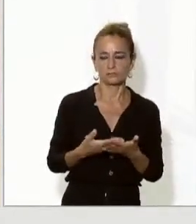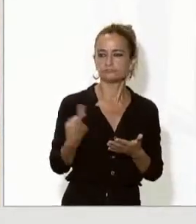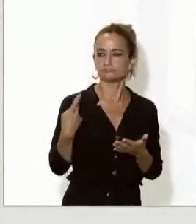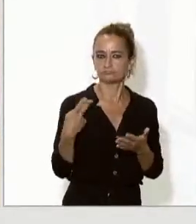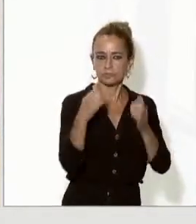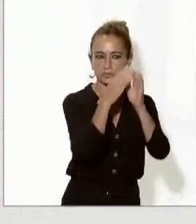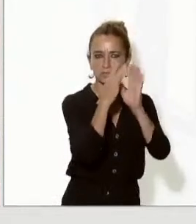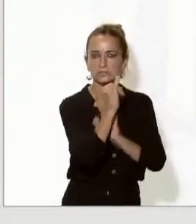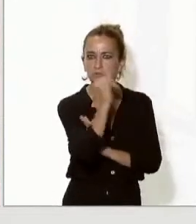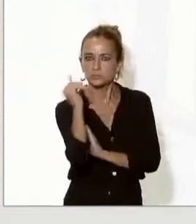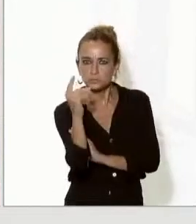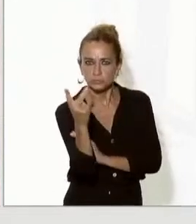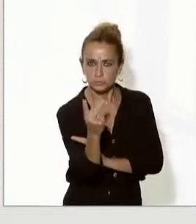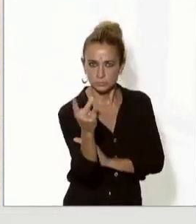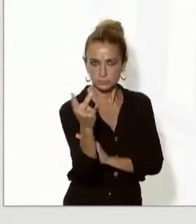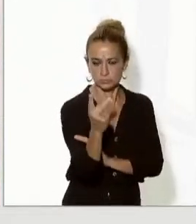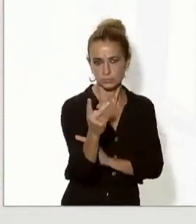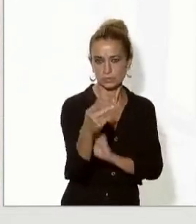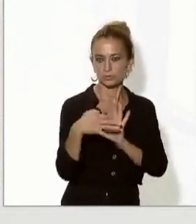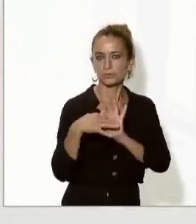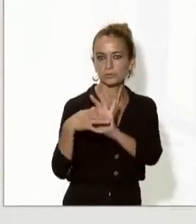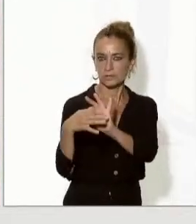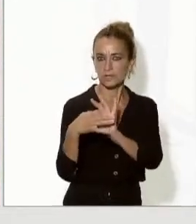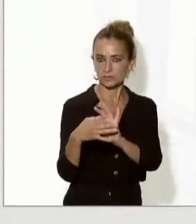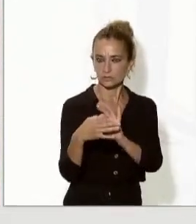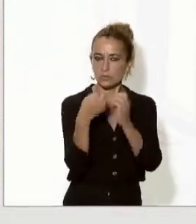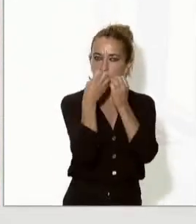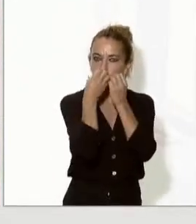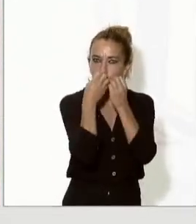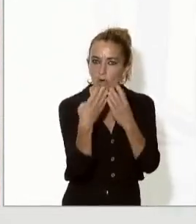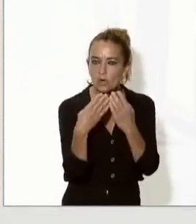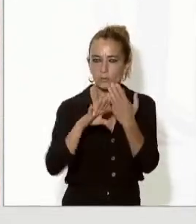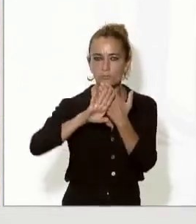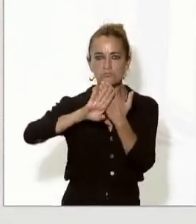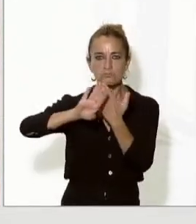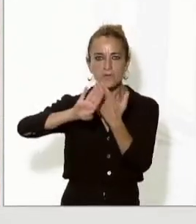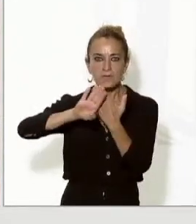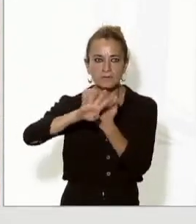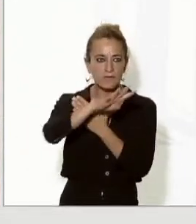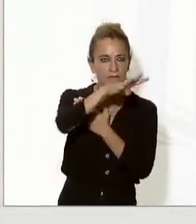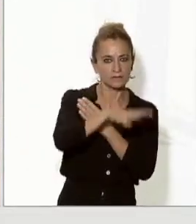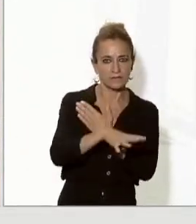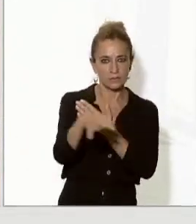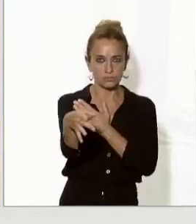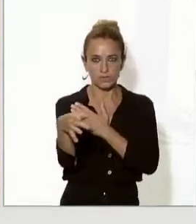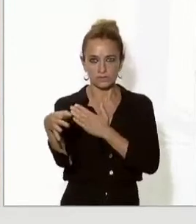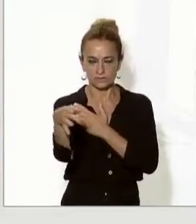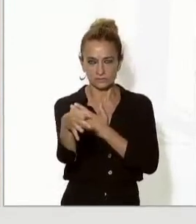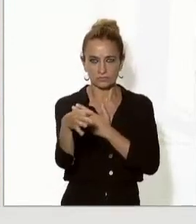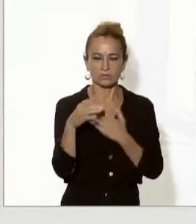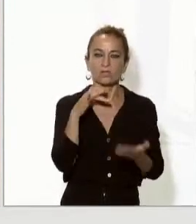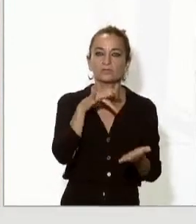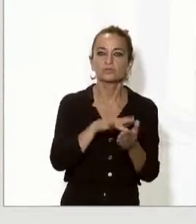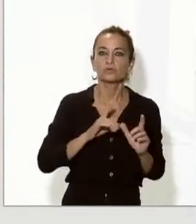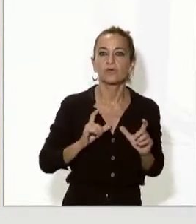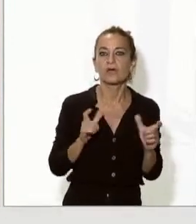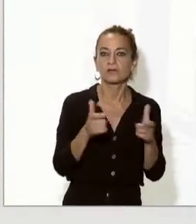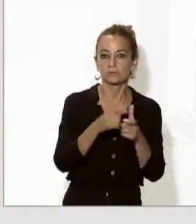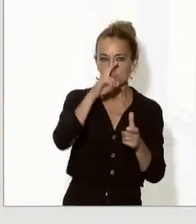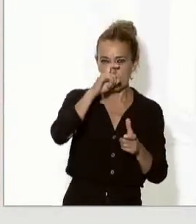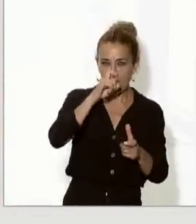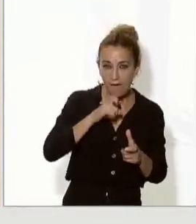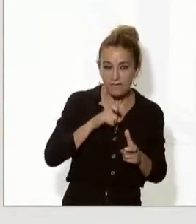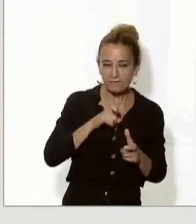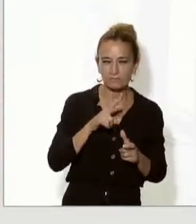al més alt nivell d'aquestes relacions de bon veïnatge entre Catalunya i Andorra. Vam celebrar una primera reunió el 2021